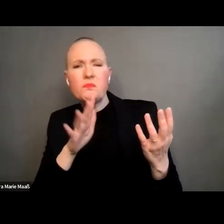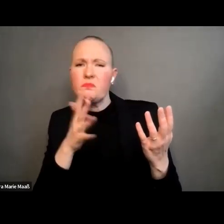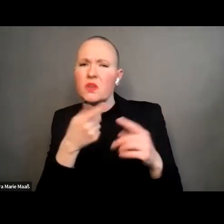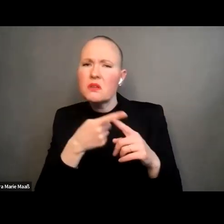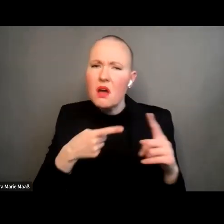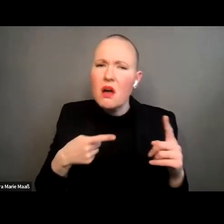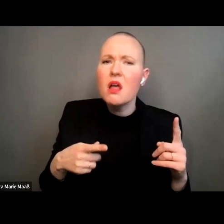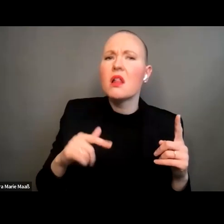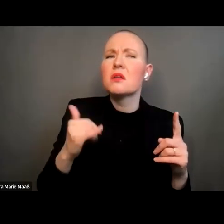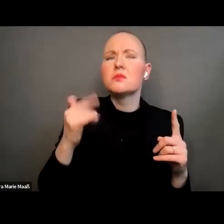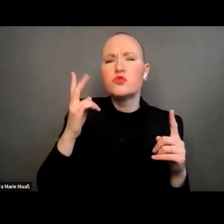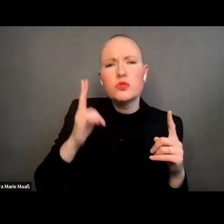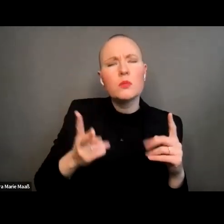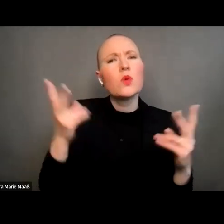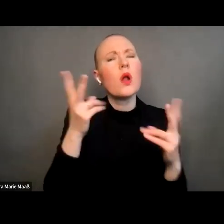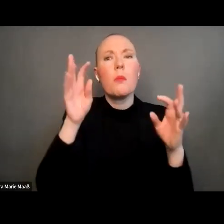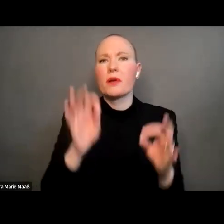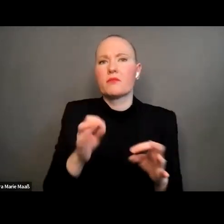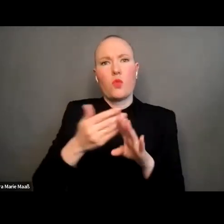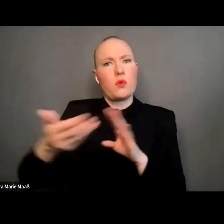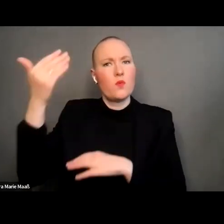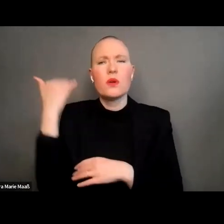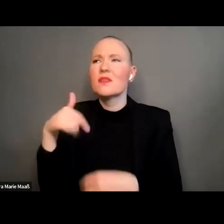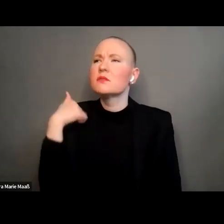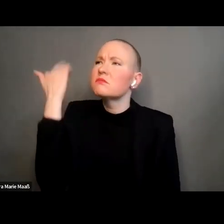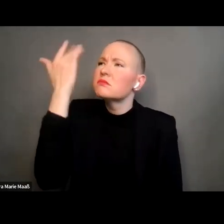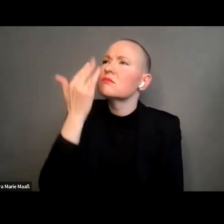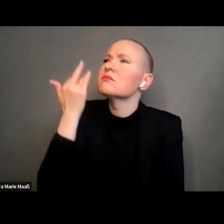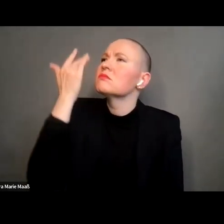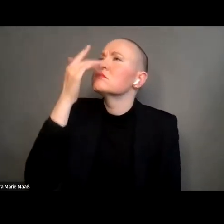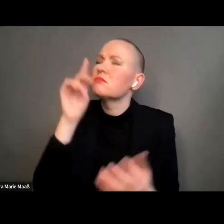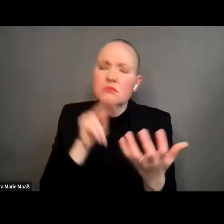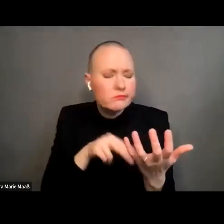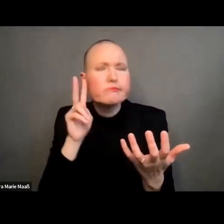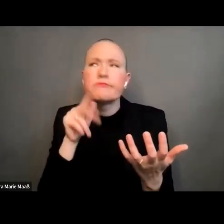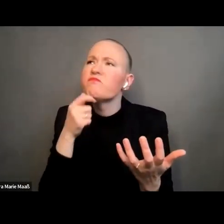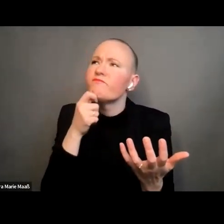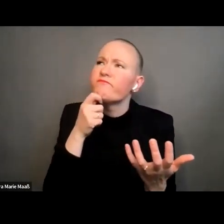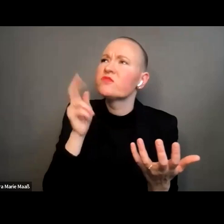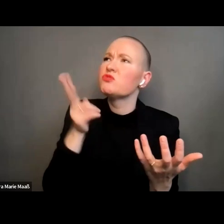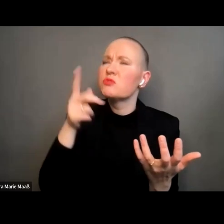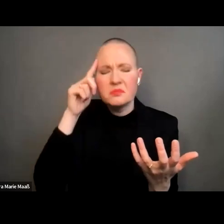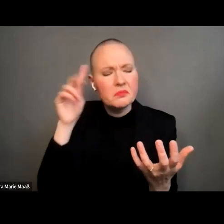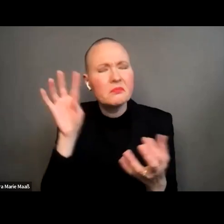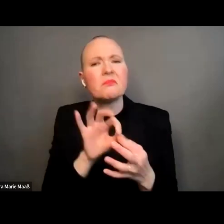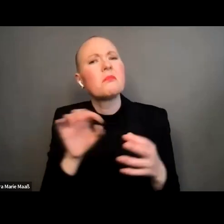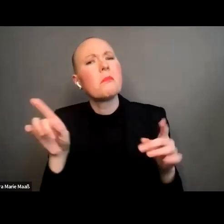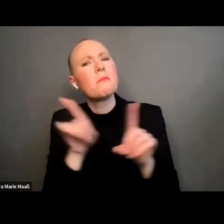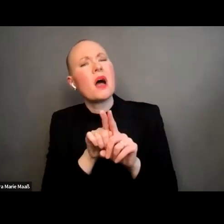nerv oder einen gedanken den ihr irgendwie schon mal hatte aber ihr merkt auch eher unterschwellig